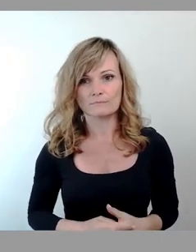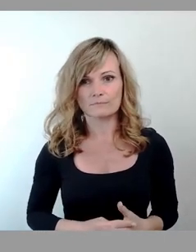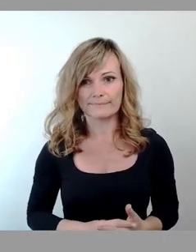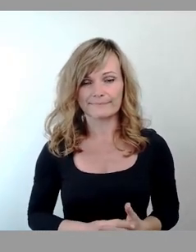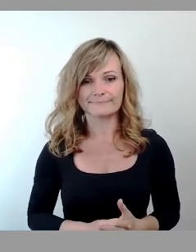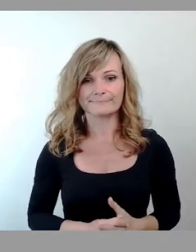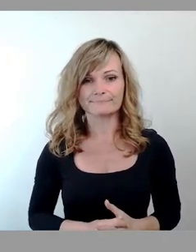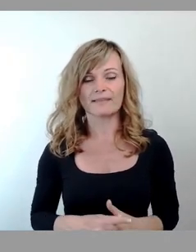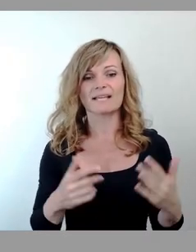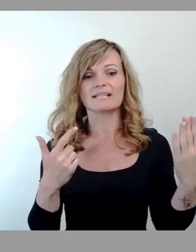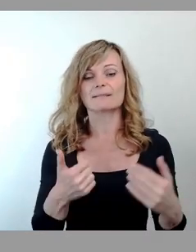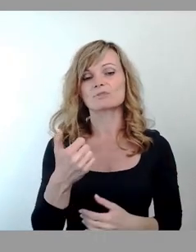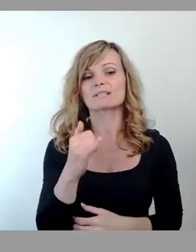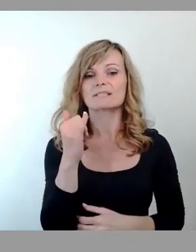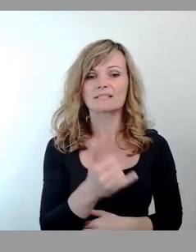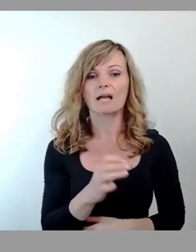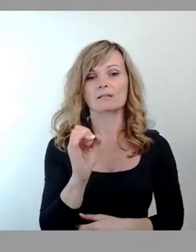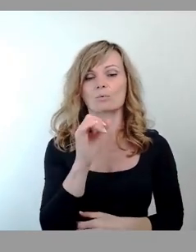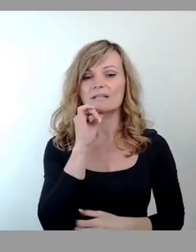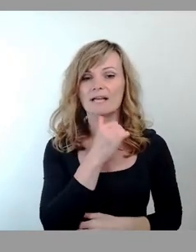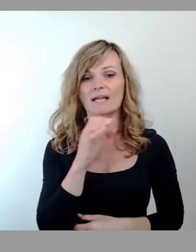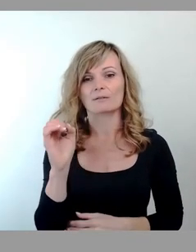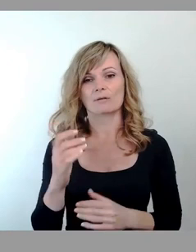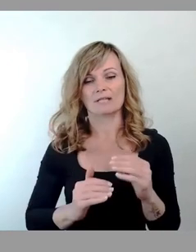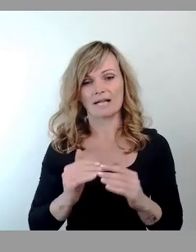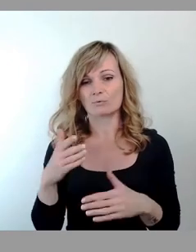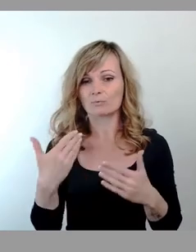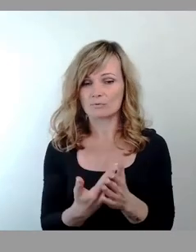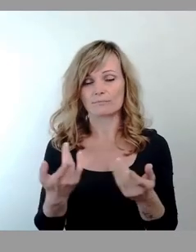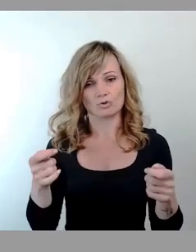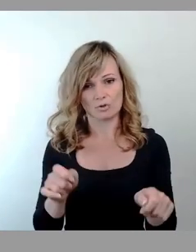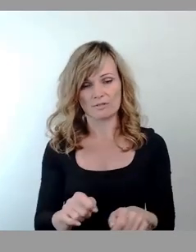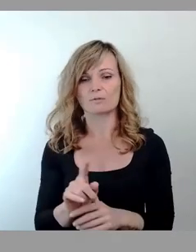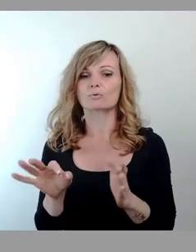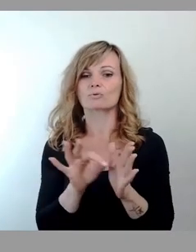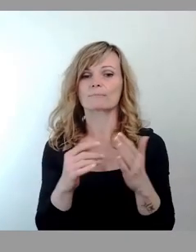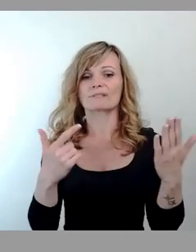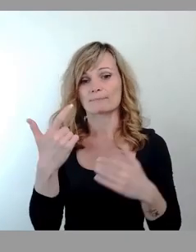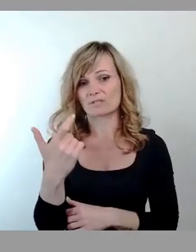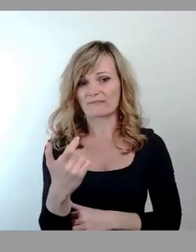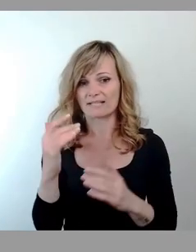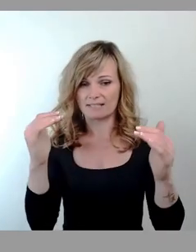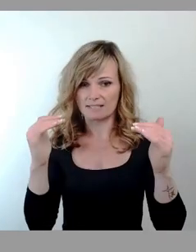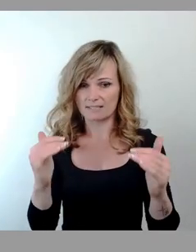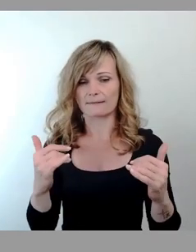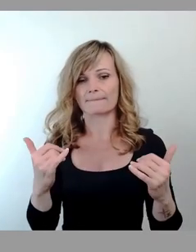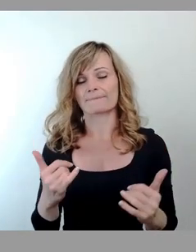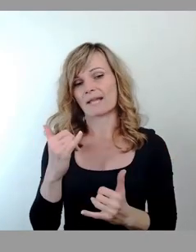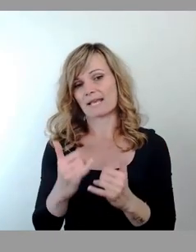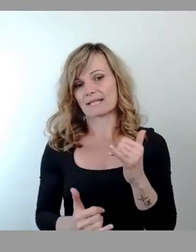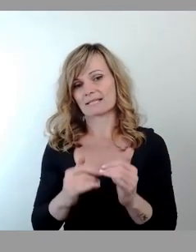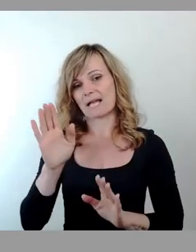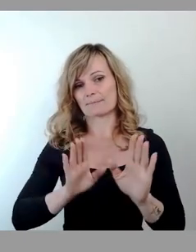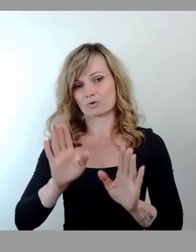67 Ja, 0 Nein, 0 Enthal, einstimmig so beschlossen. Und Top 27, das wäre die letzte Abstimmung